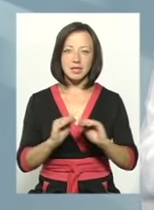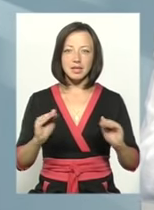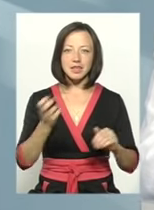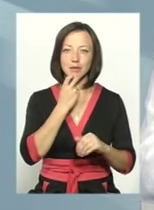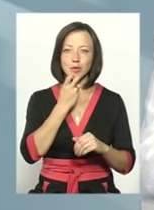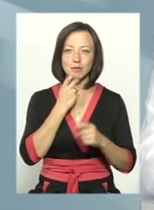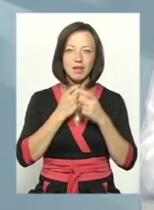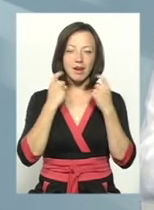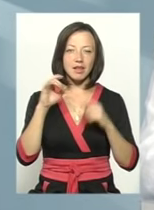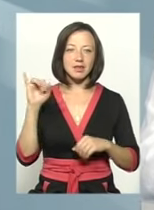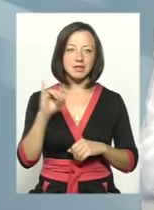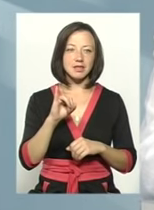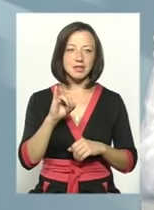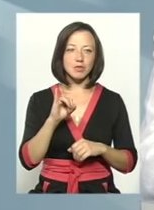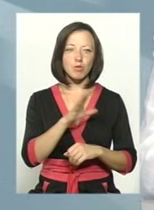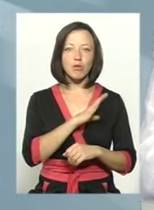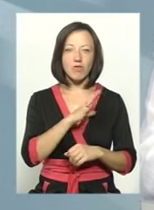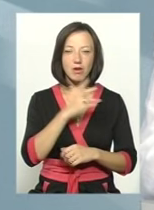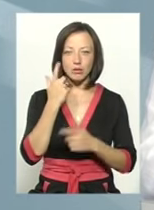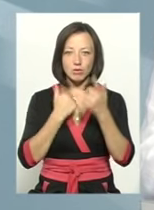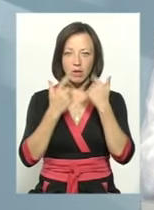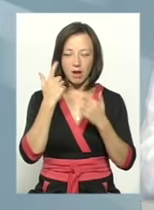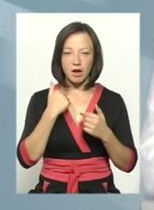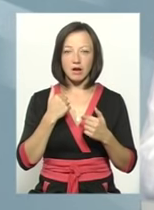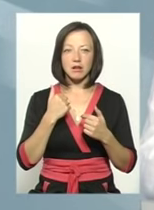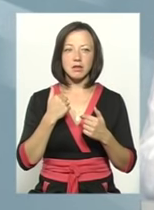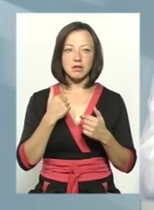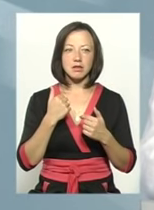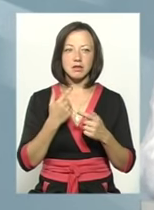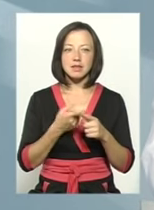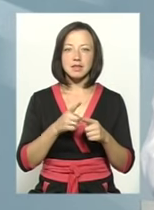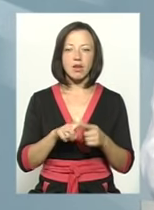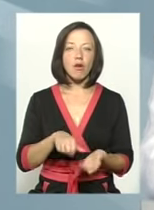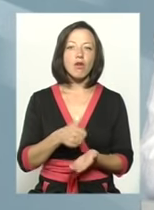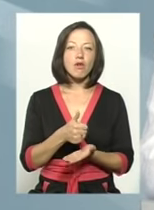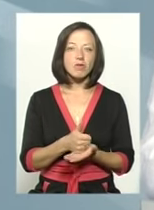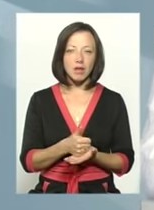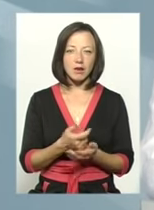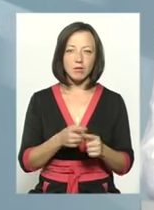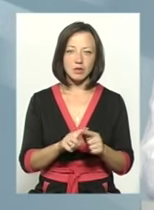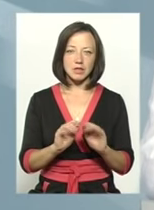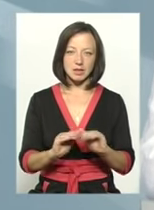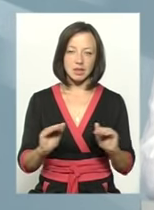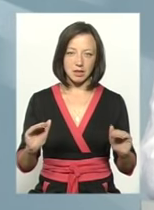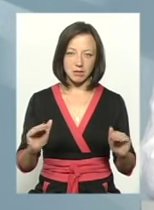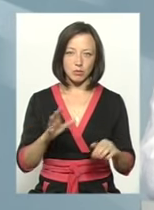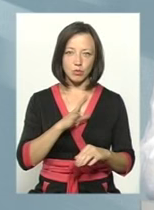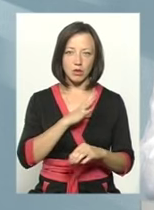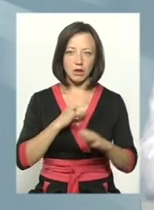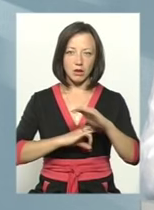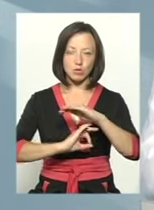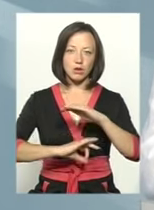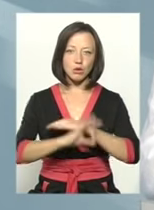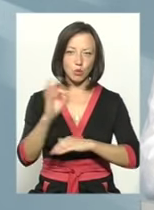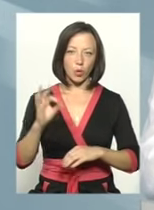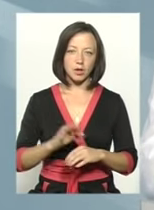посміхалися, і бувало, що і плакали. Адже, розумію, саме головне було – це іменно ці діти, які були на Сході.